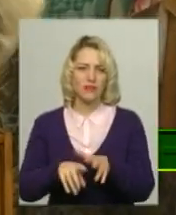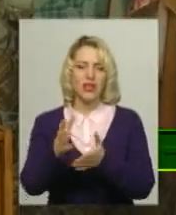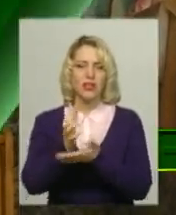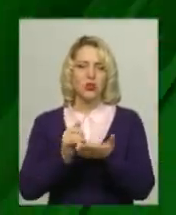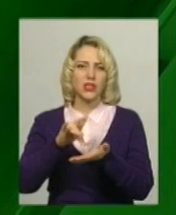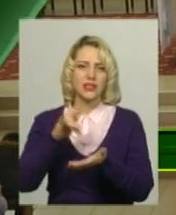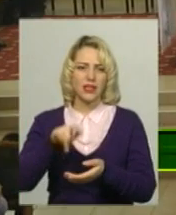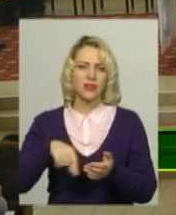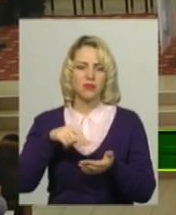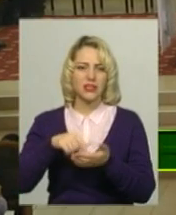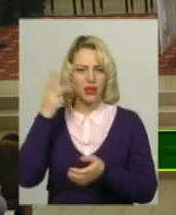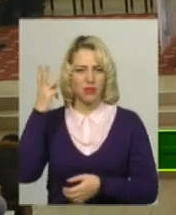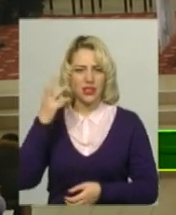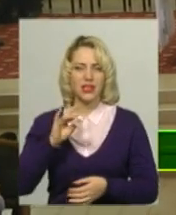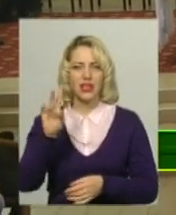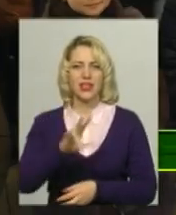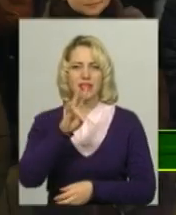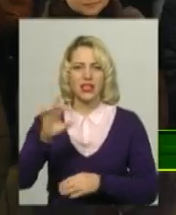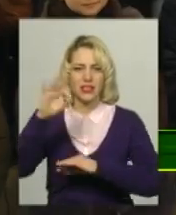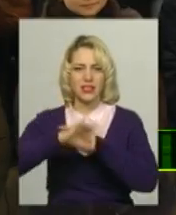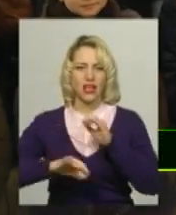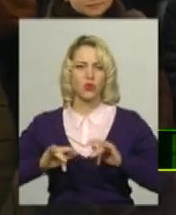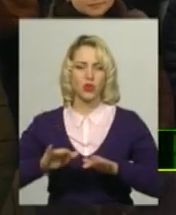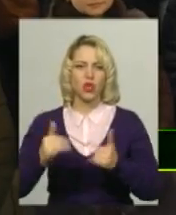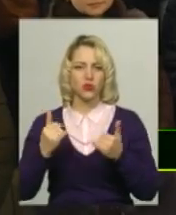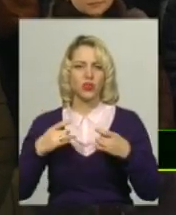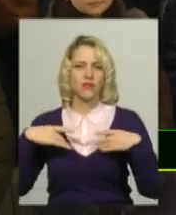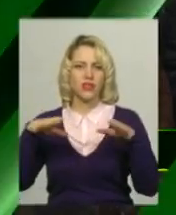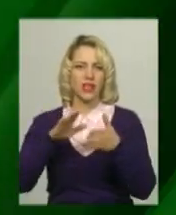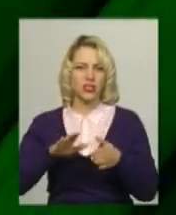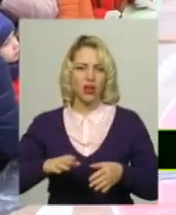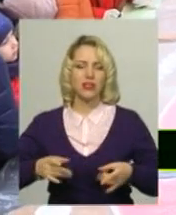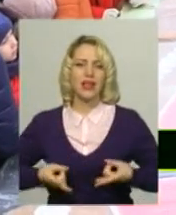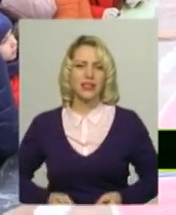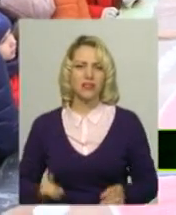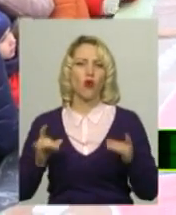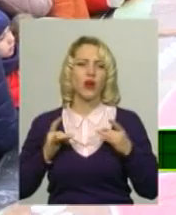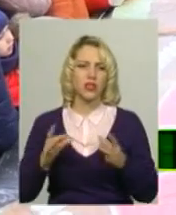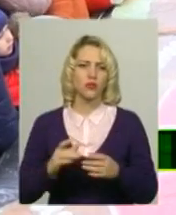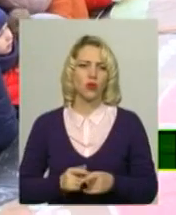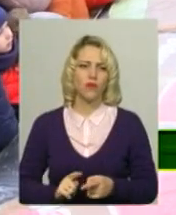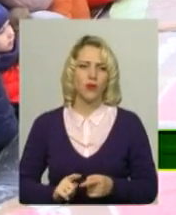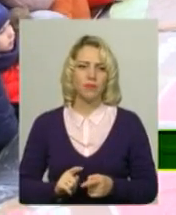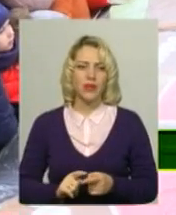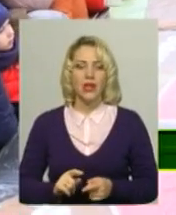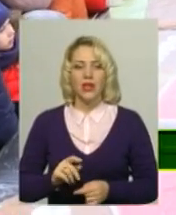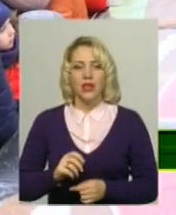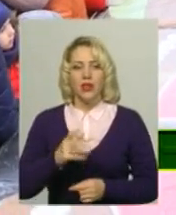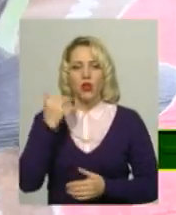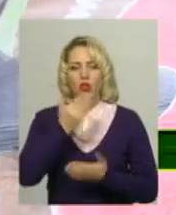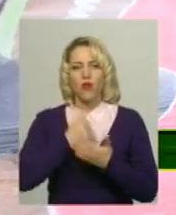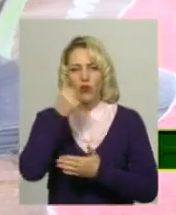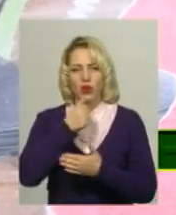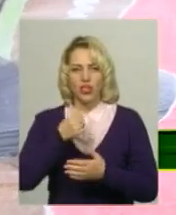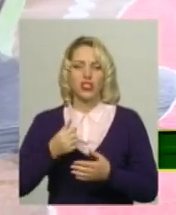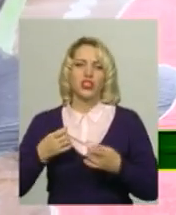1 в Хмельницькому. Християни західної обряду сьогодні відзвичають різдво Христове. Триметровий пряний до новорічних свят виготовили в